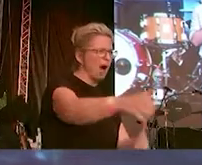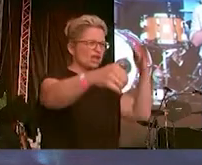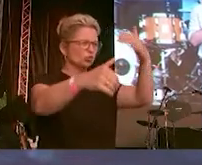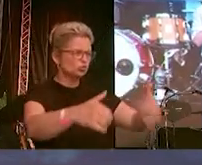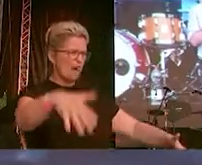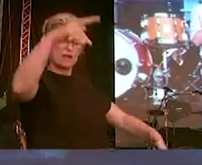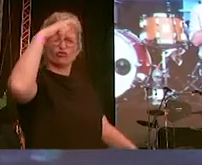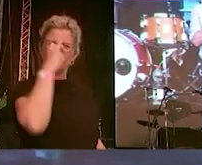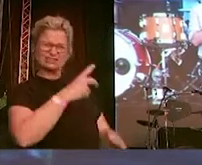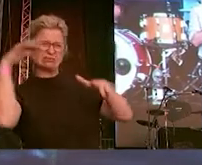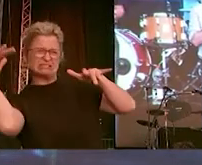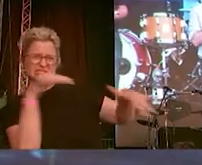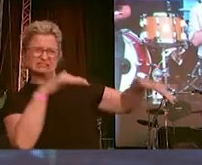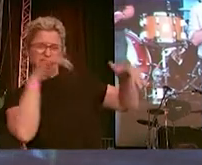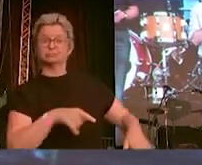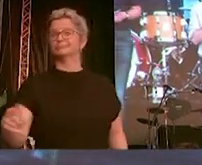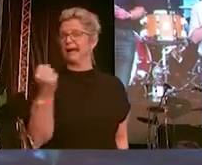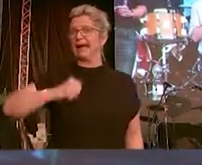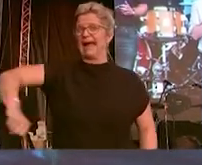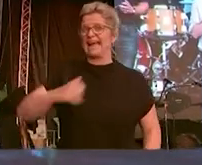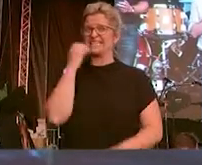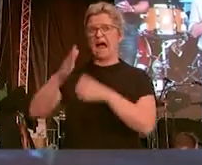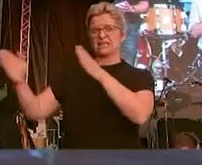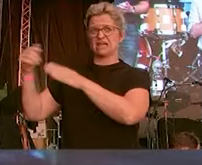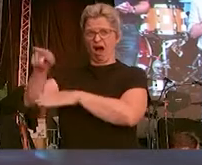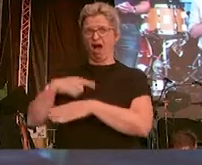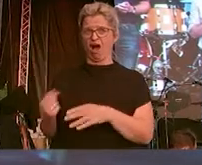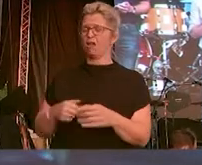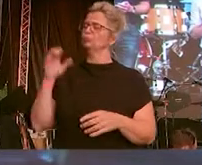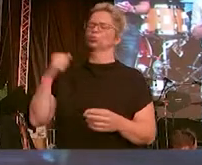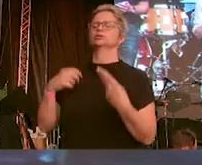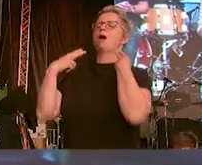All diesen und den Rechtsradikalen antworten wir mit Solidarität.